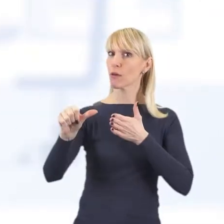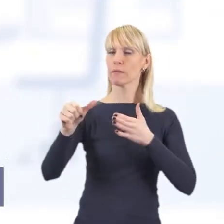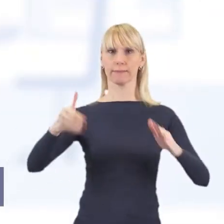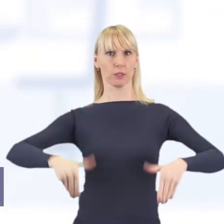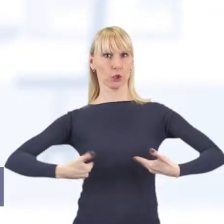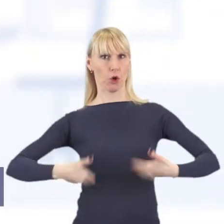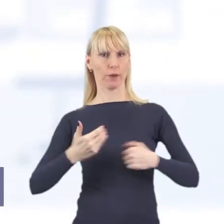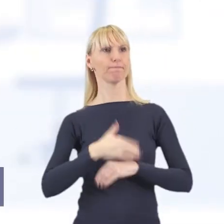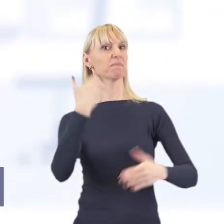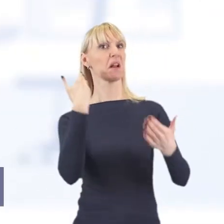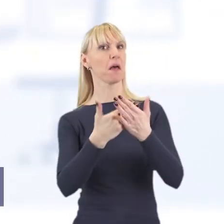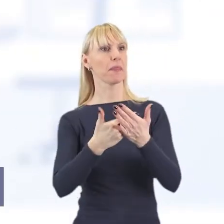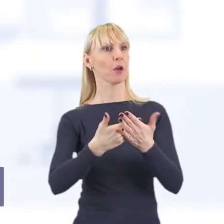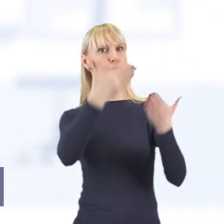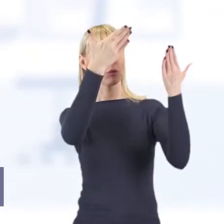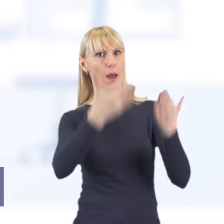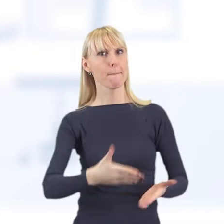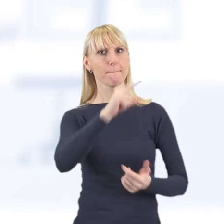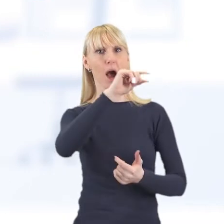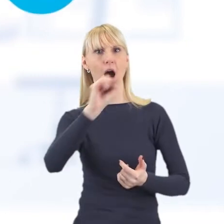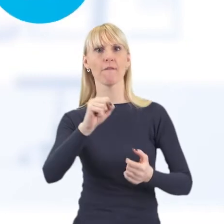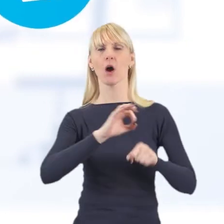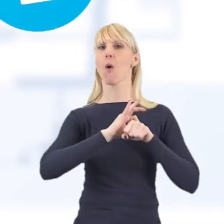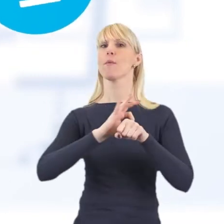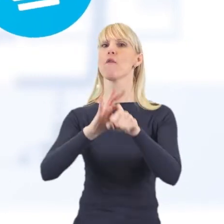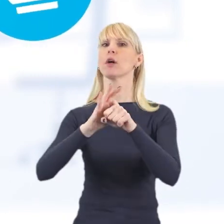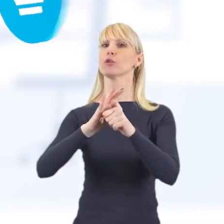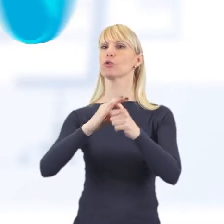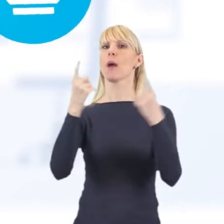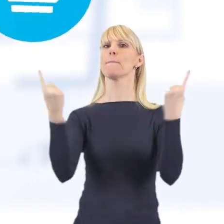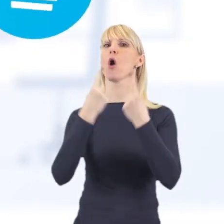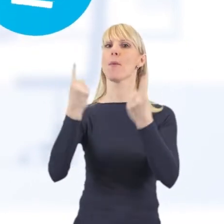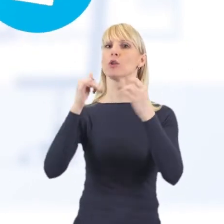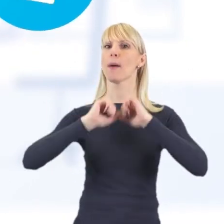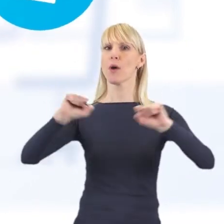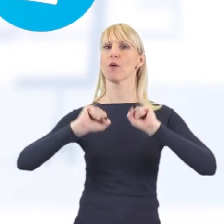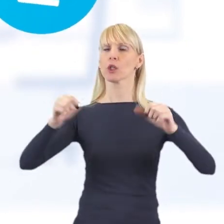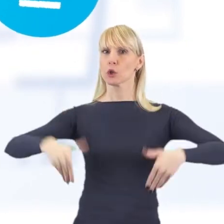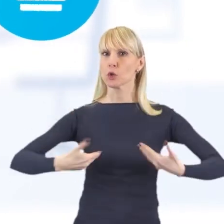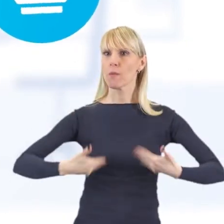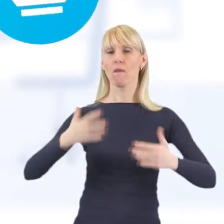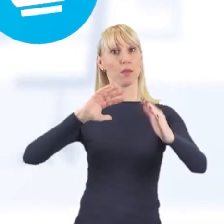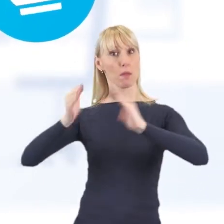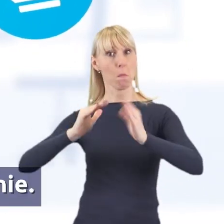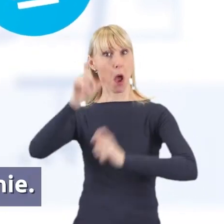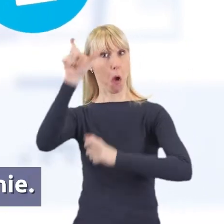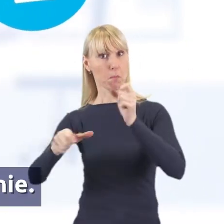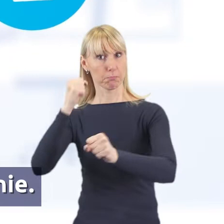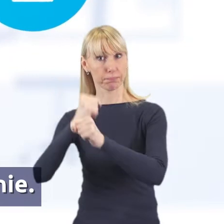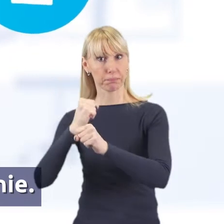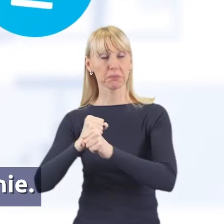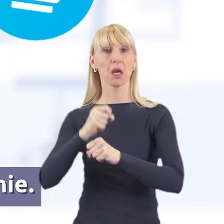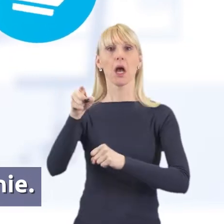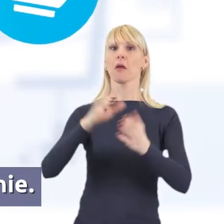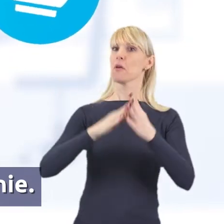A to dlatego, że Paweł prowadzi w firmie promocję profilaktyki zdrowotnej i dba o swoich pracowników. Promuje